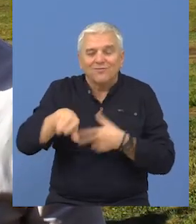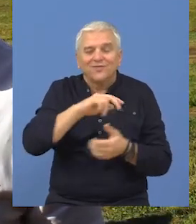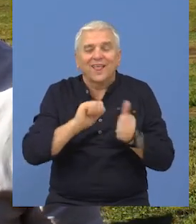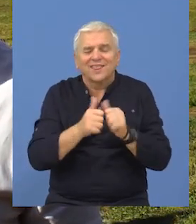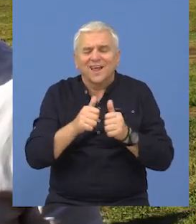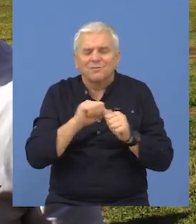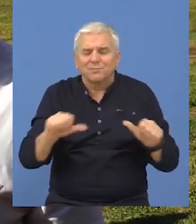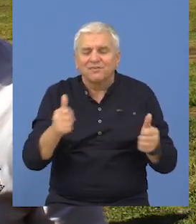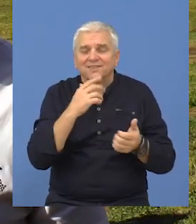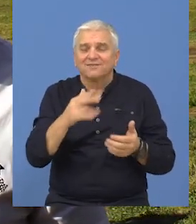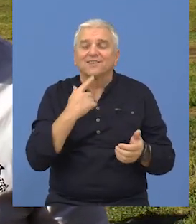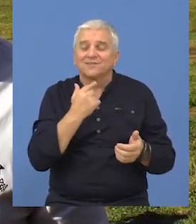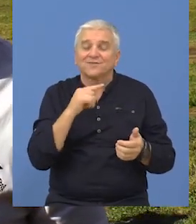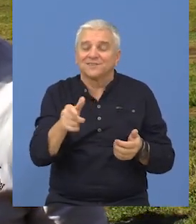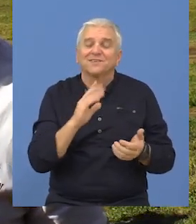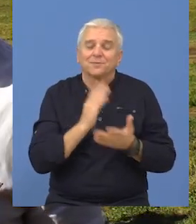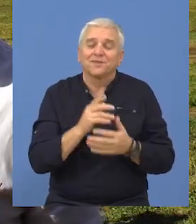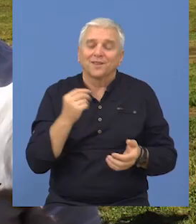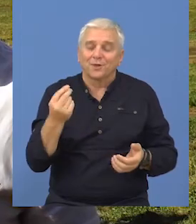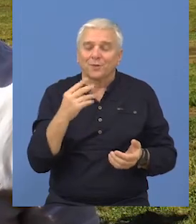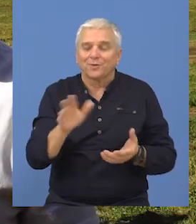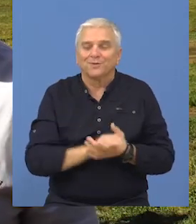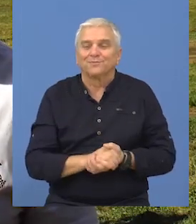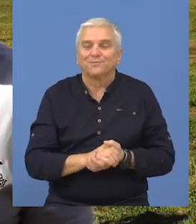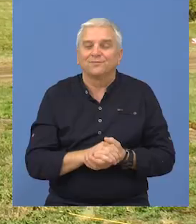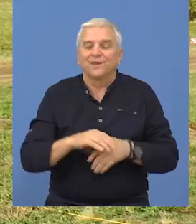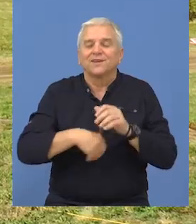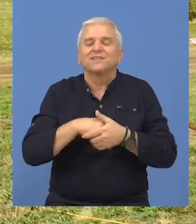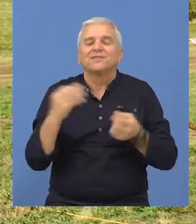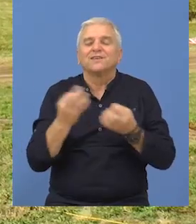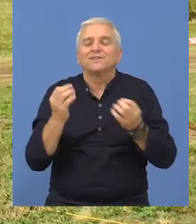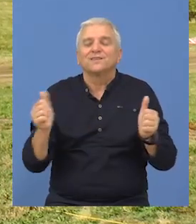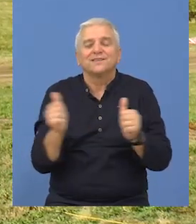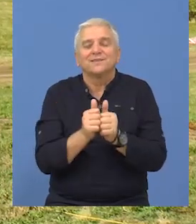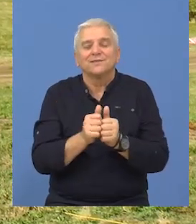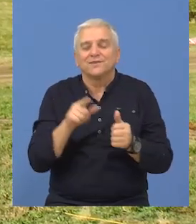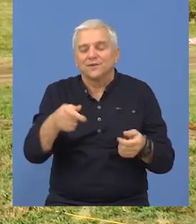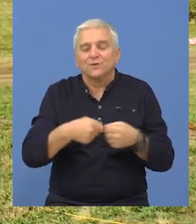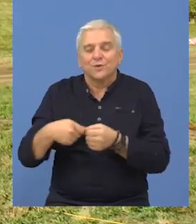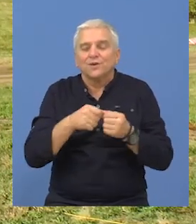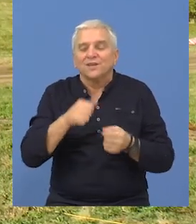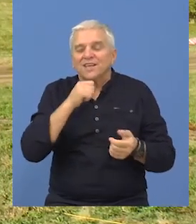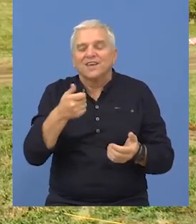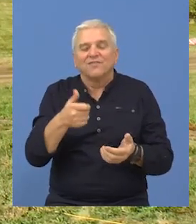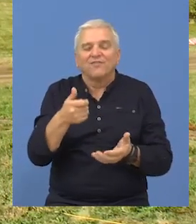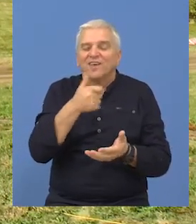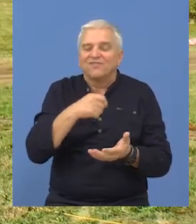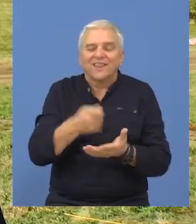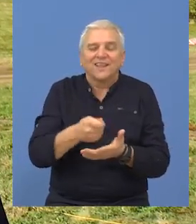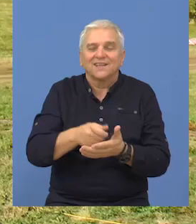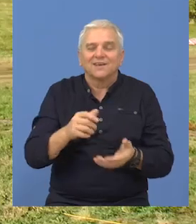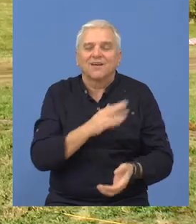i iskreno se nadam da će biti još veći broj. Zadovoljstvo mi je što smo zajednički i organizacijon i